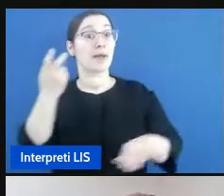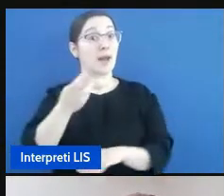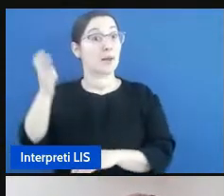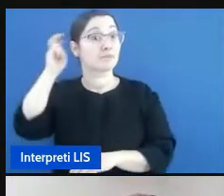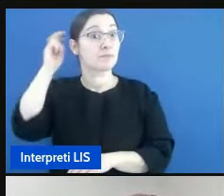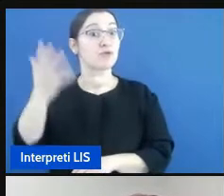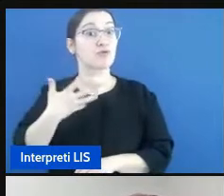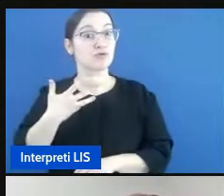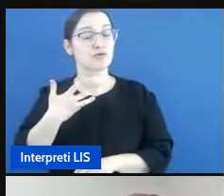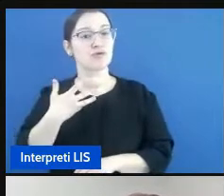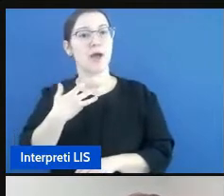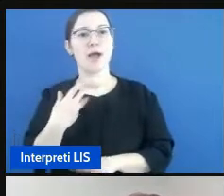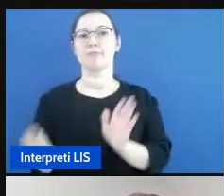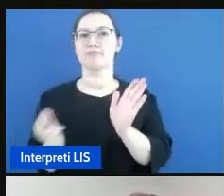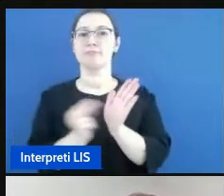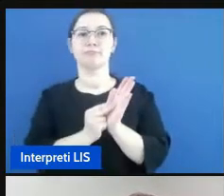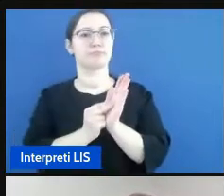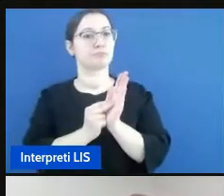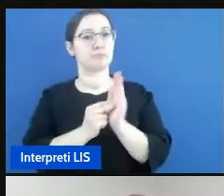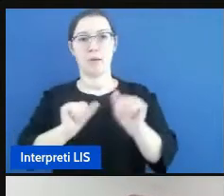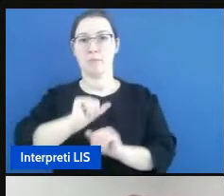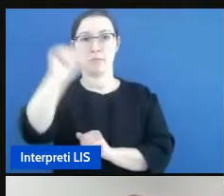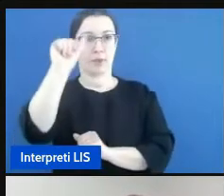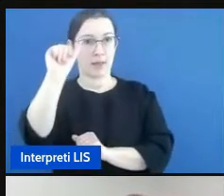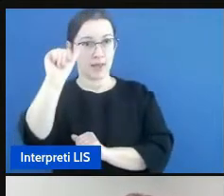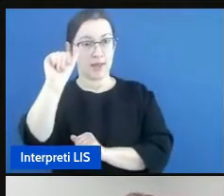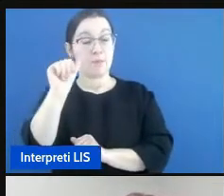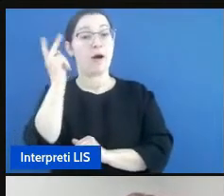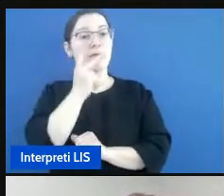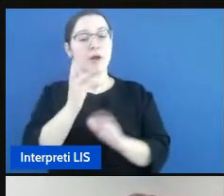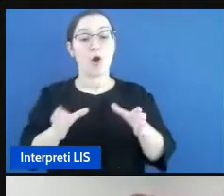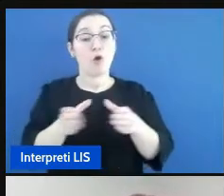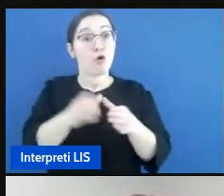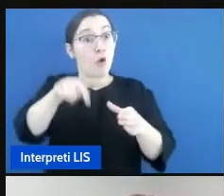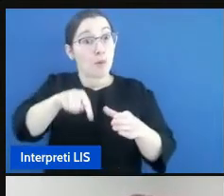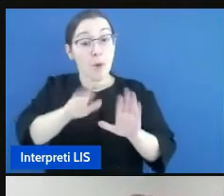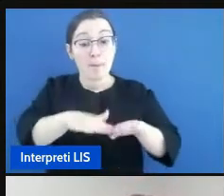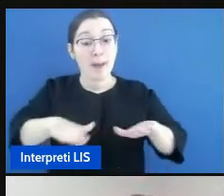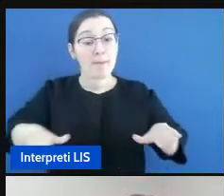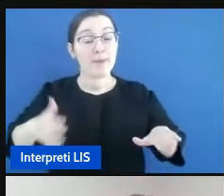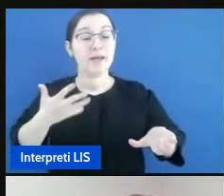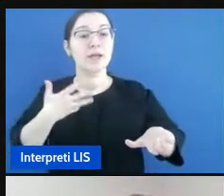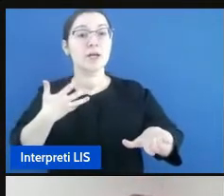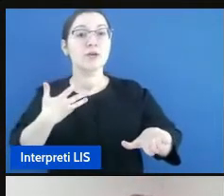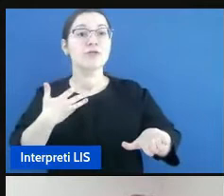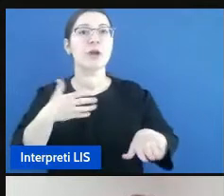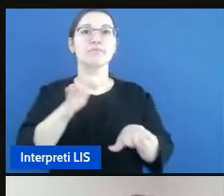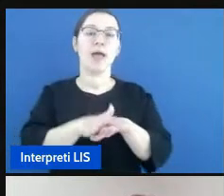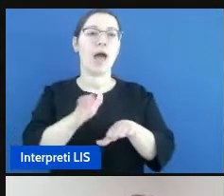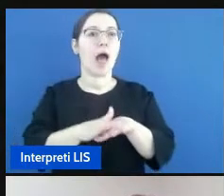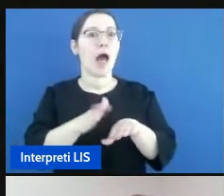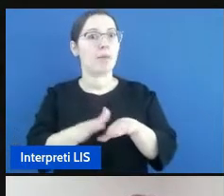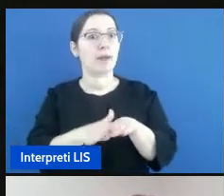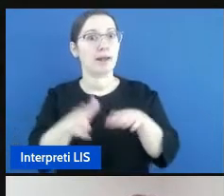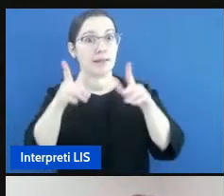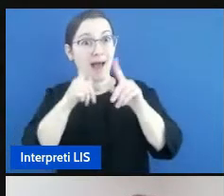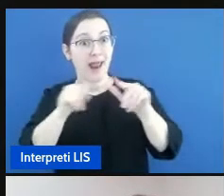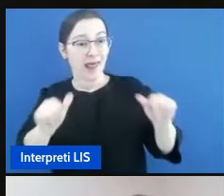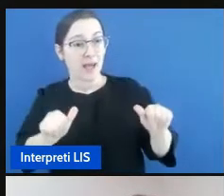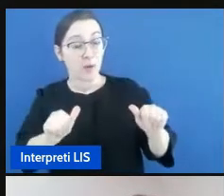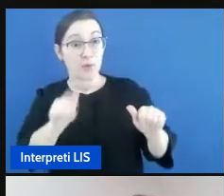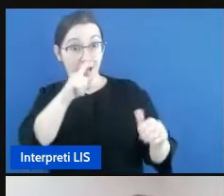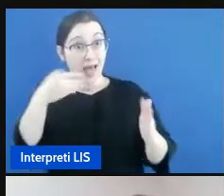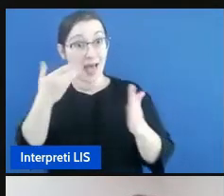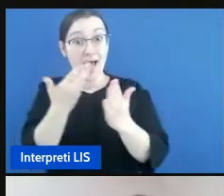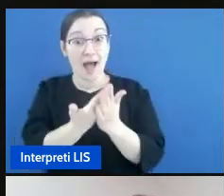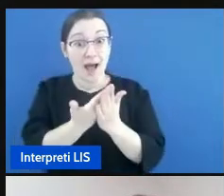anche se nel gruppo diversi bambini mostravano abilità linguistiche non adeguate all'età ma molto